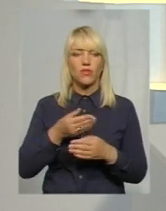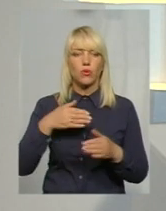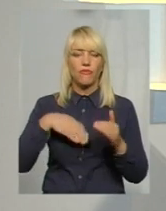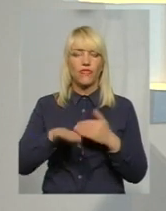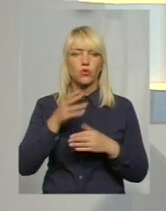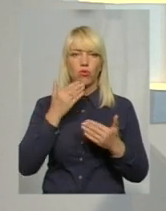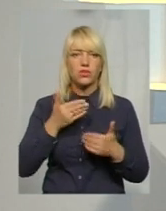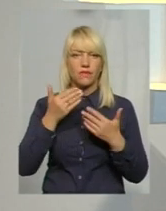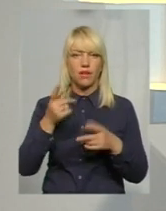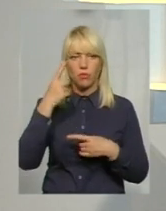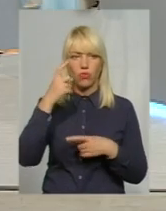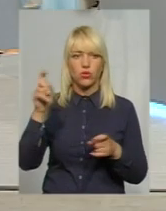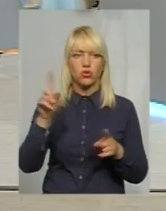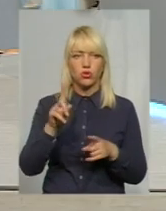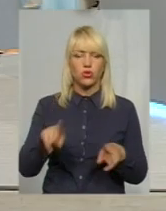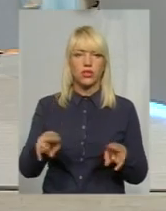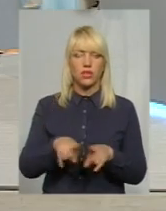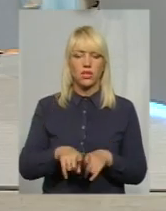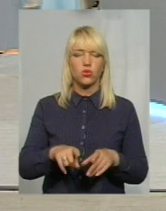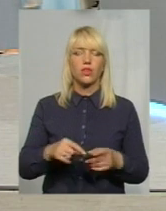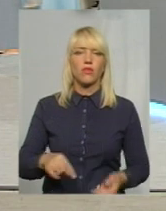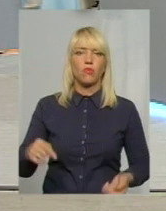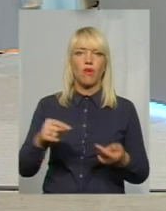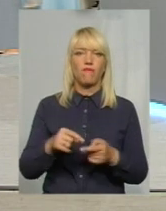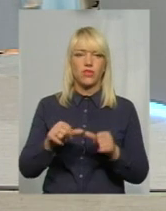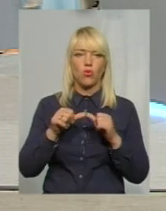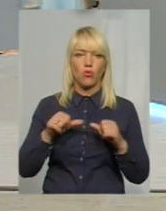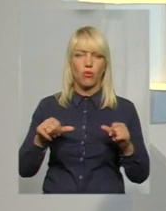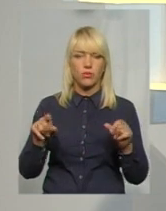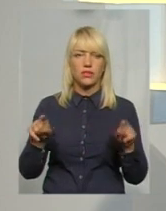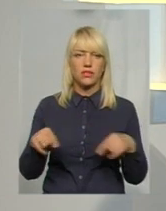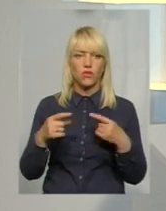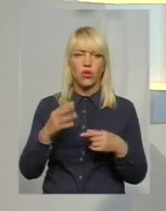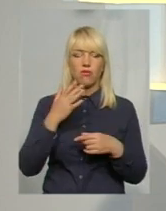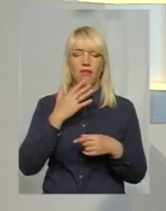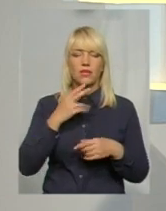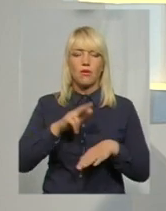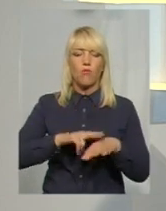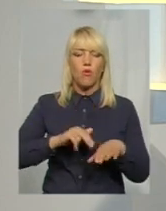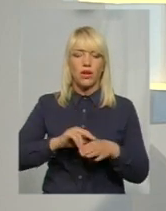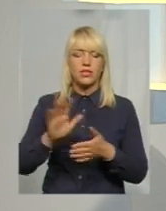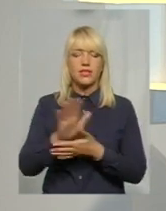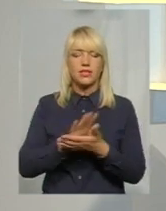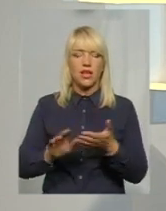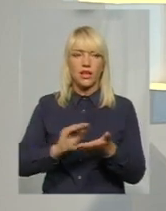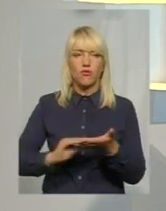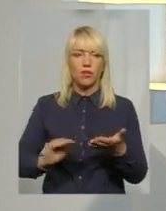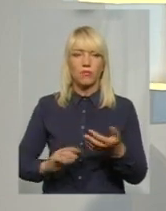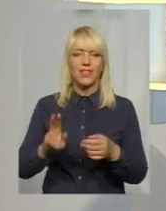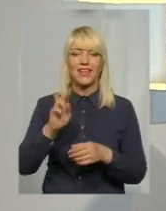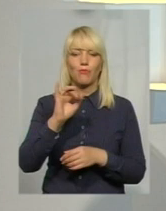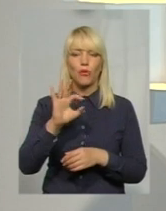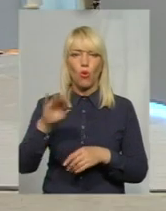повідомив, що також відповідну комісію вони створили. У Нацполіцію заяву написали і біоматеріал у Хмельницьку ветеринарну службу